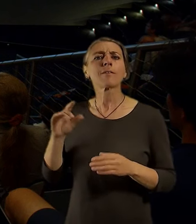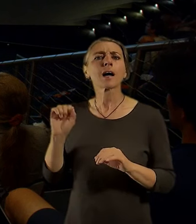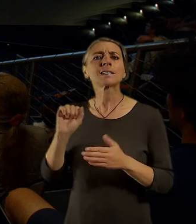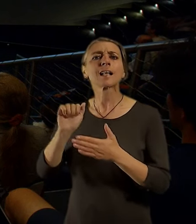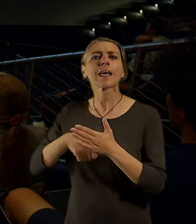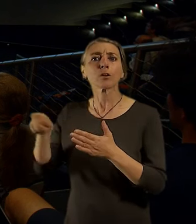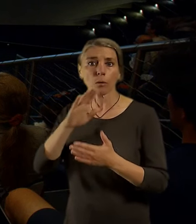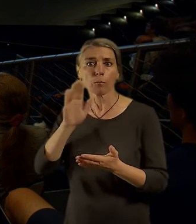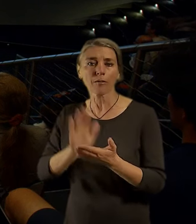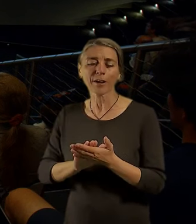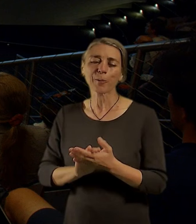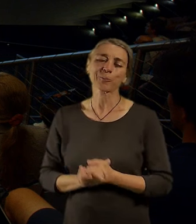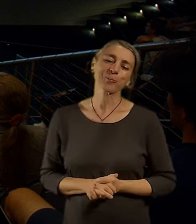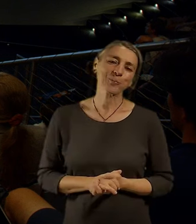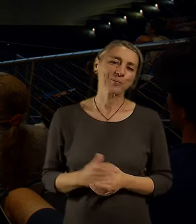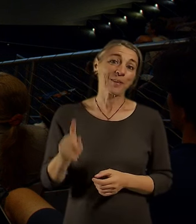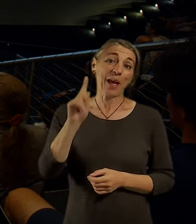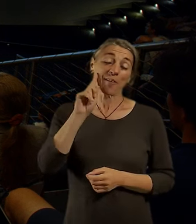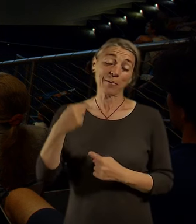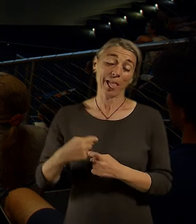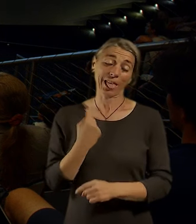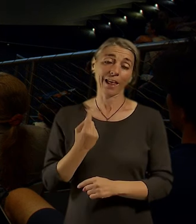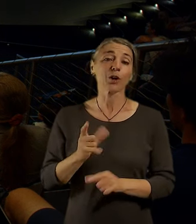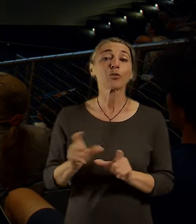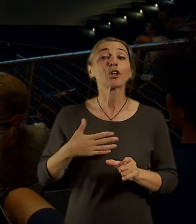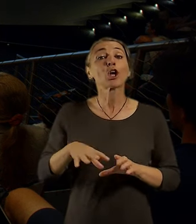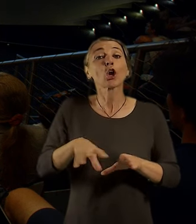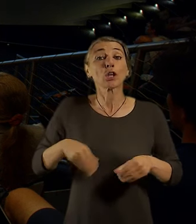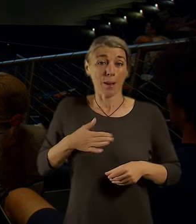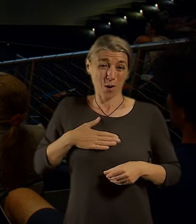Zdeněk naznačuje, že půlka mé rodiny je ze Zlína.